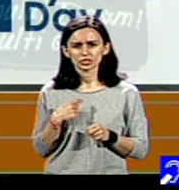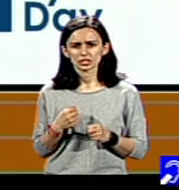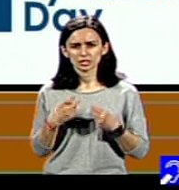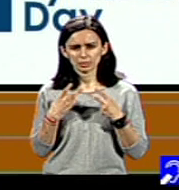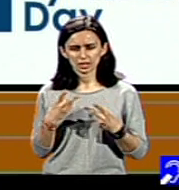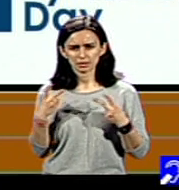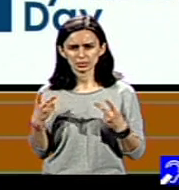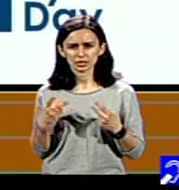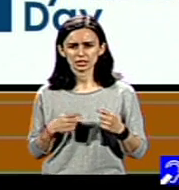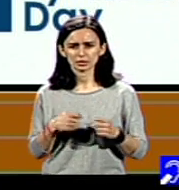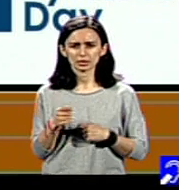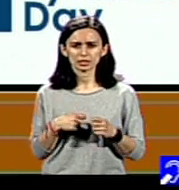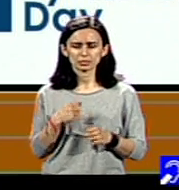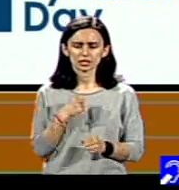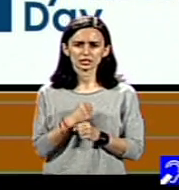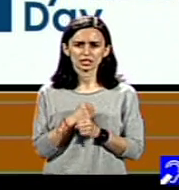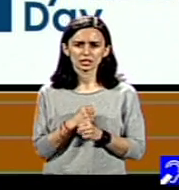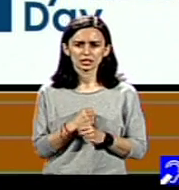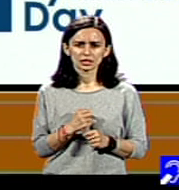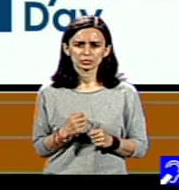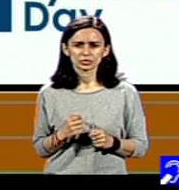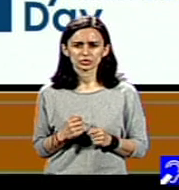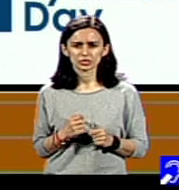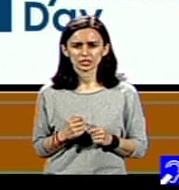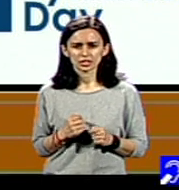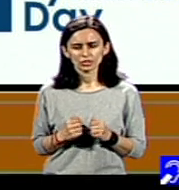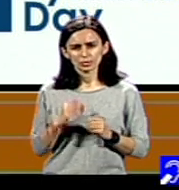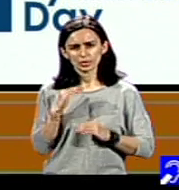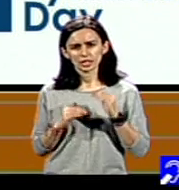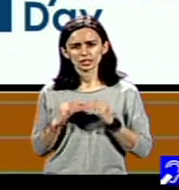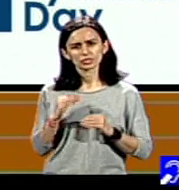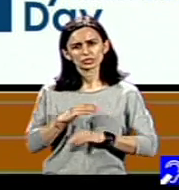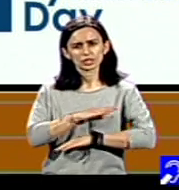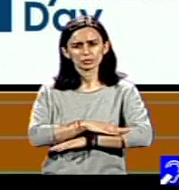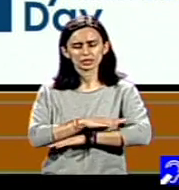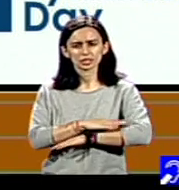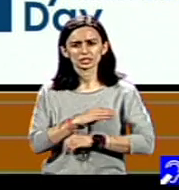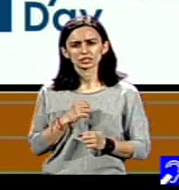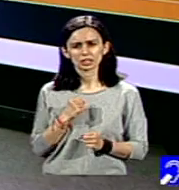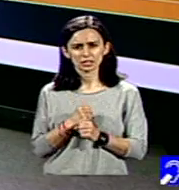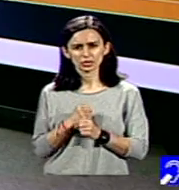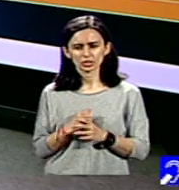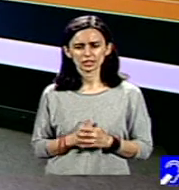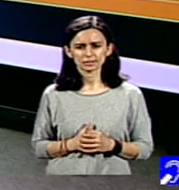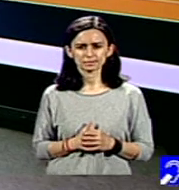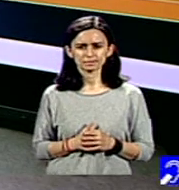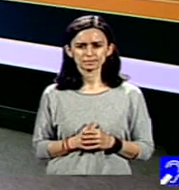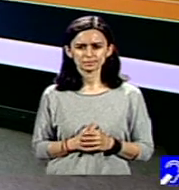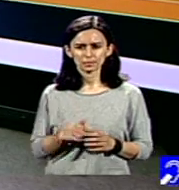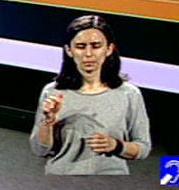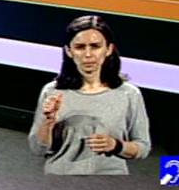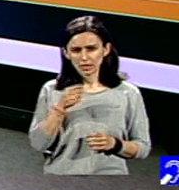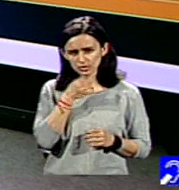poate, pe piața muncii decât abilitățile lucrative. Tu te dai exemplu înaintea acelui